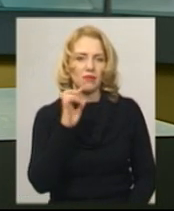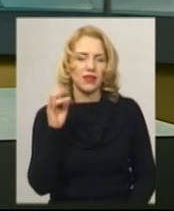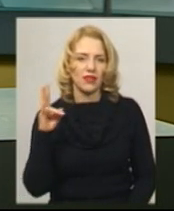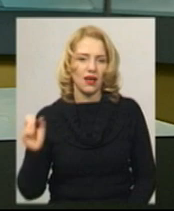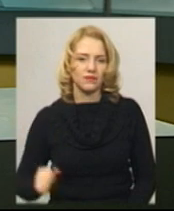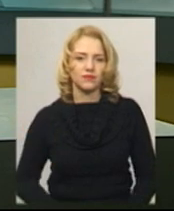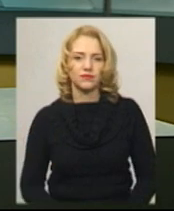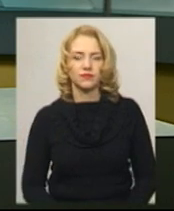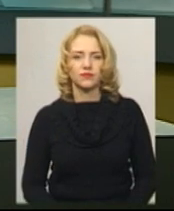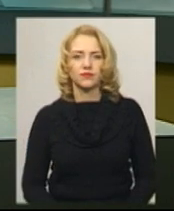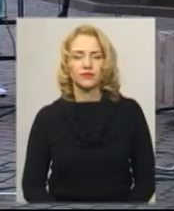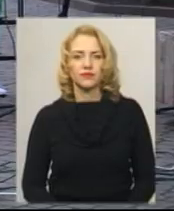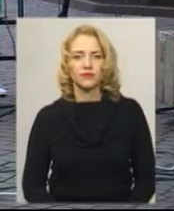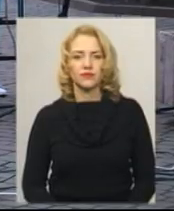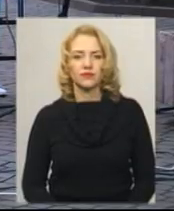Андрія Гуменного.